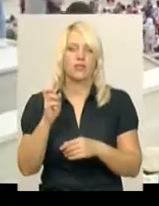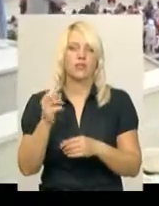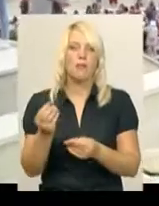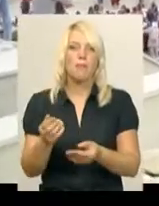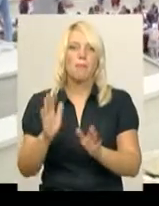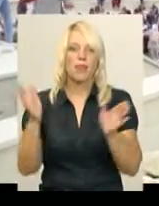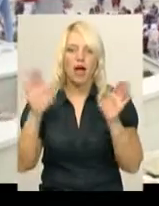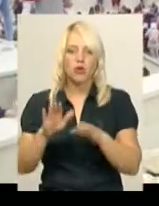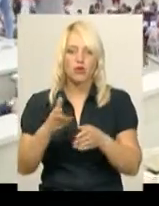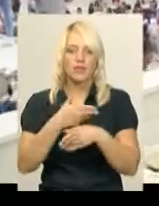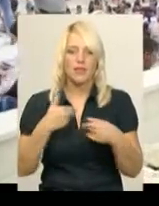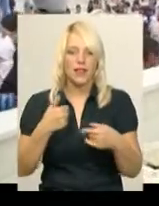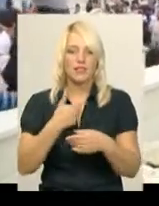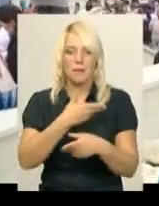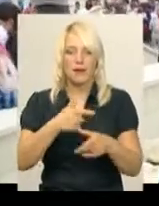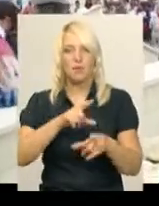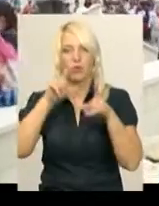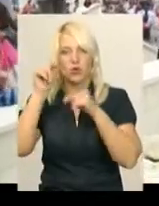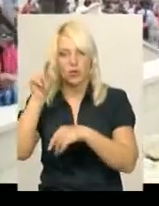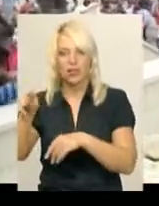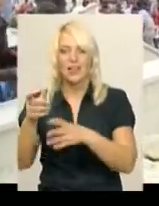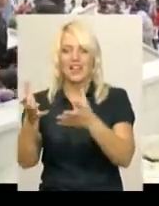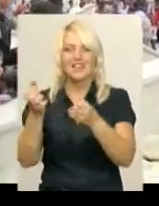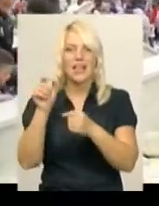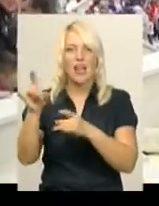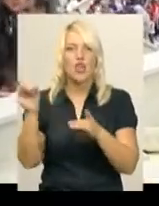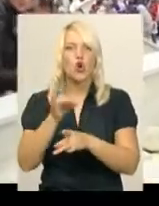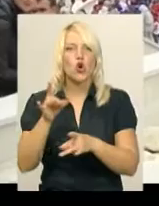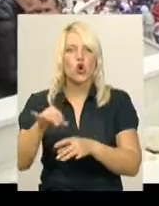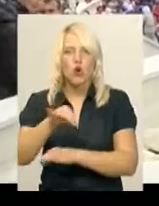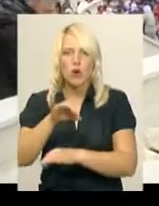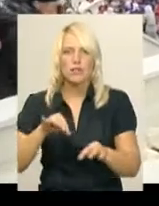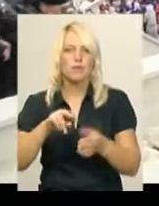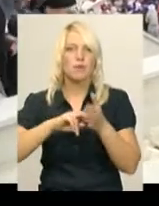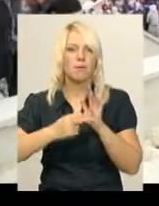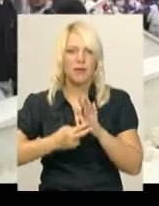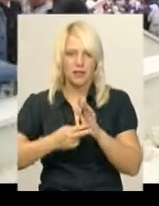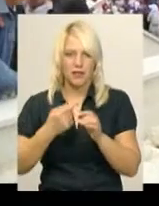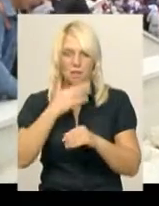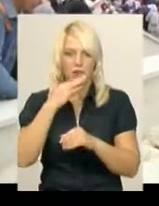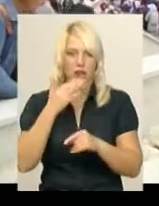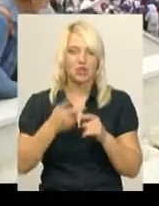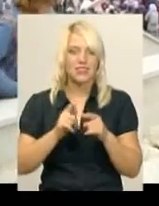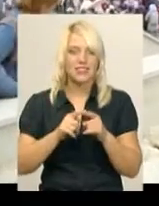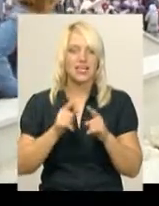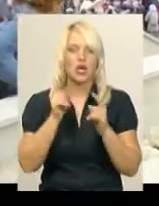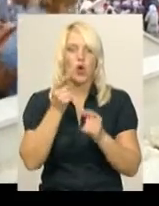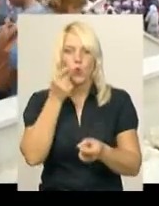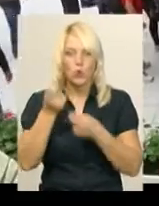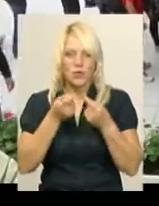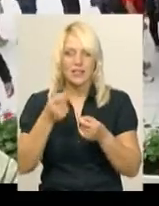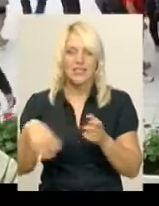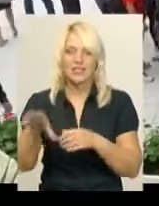що ми туди поїхали, і там побачили, взяли відповідні ті розміри, територіальні плани і так далі. Отже, багато цих нюансів, але це все сповнили,